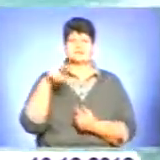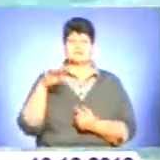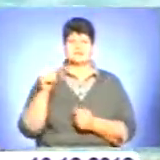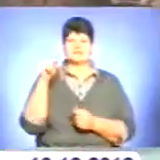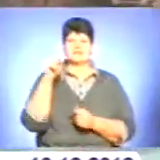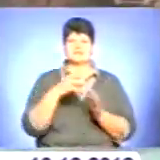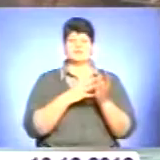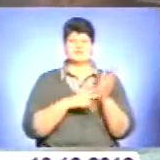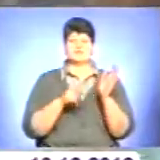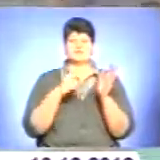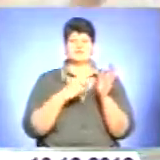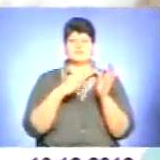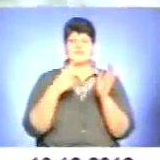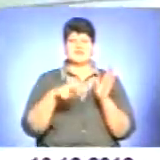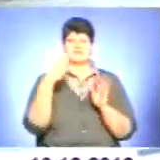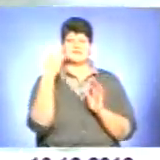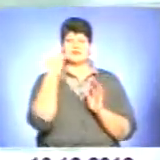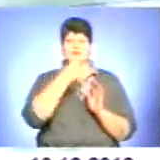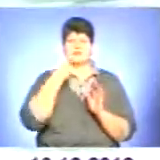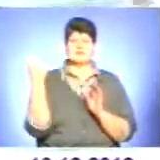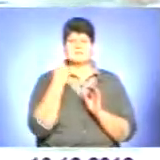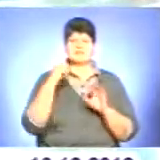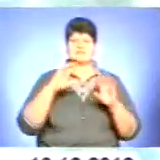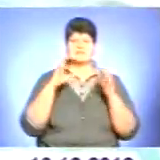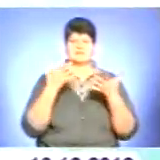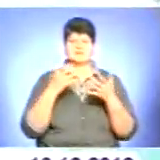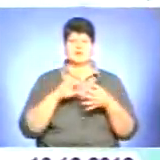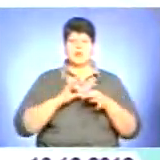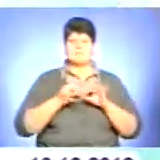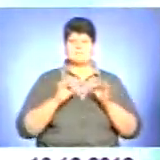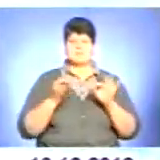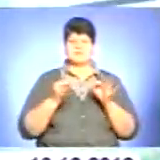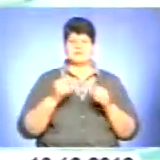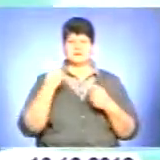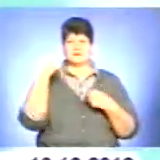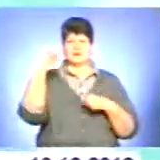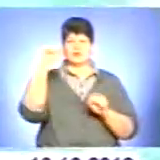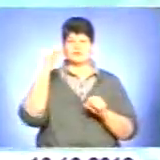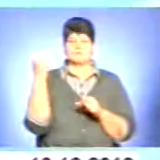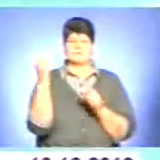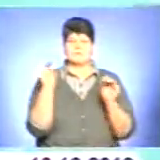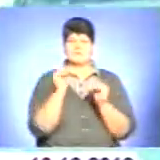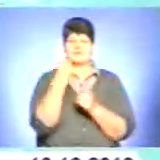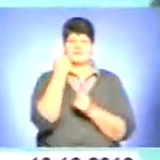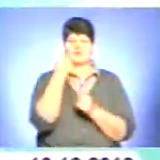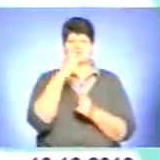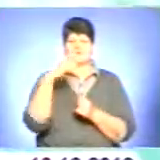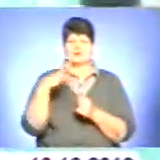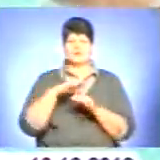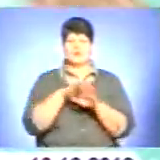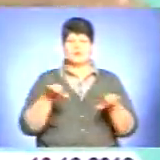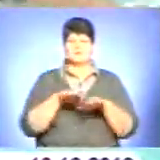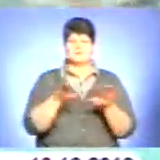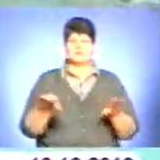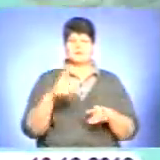у 1924 році вперше в світі встановив в олімпійському запливі рекорд, в меншині за хвилину подолав 100 метрів, про нього